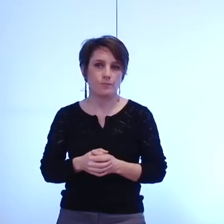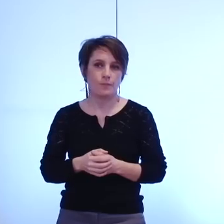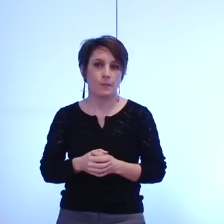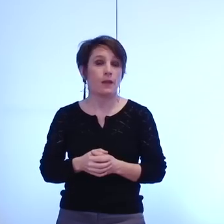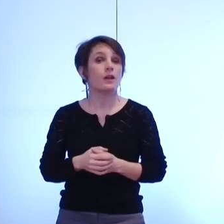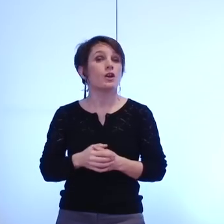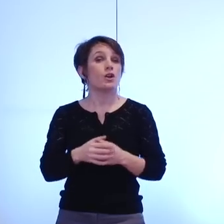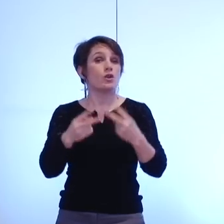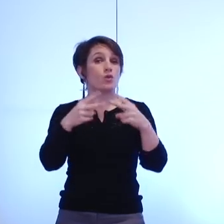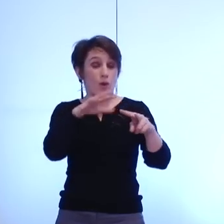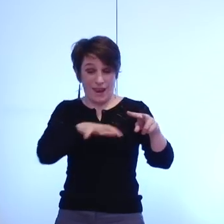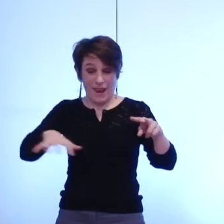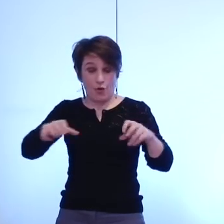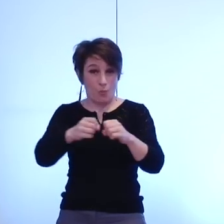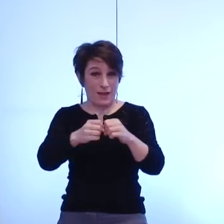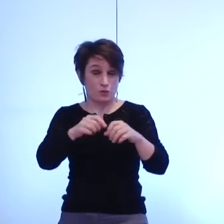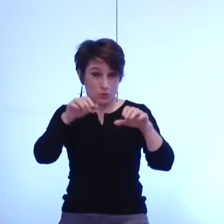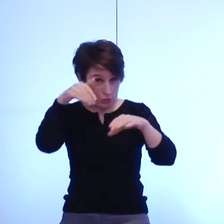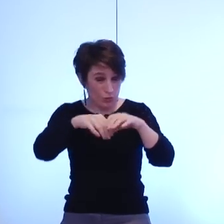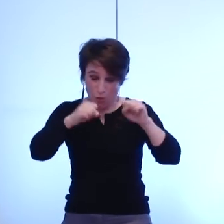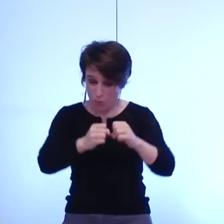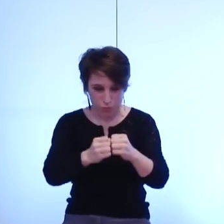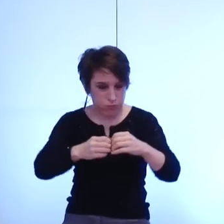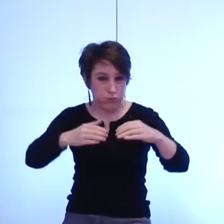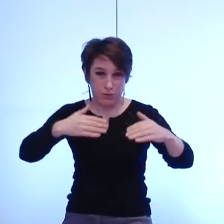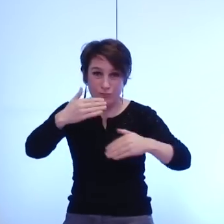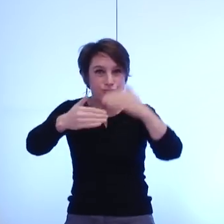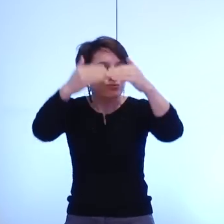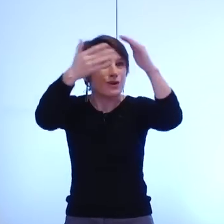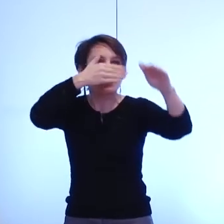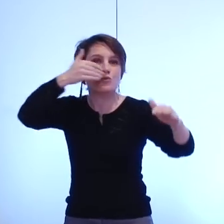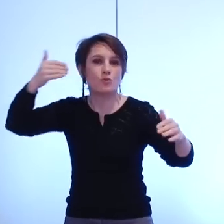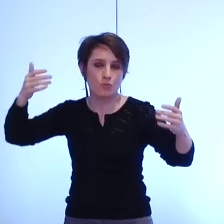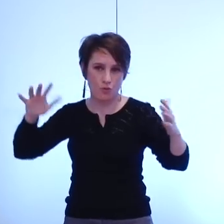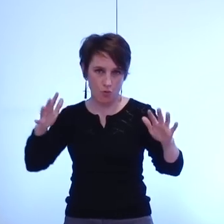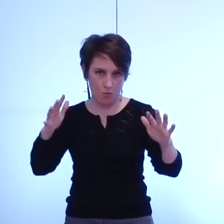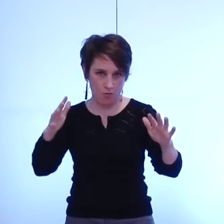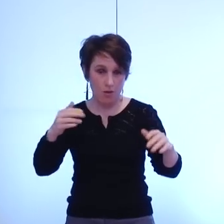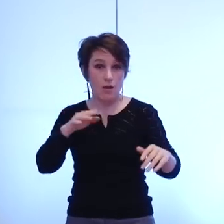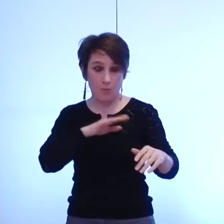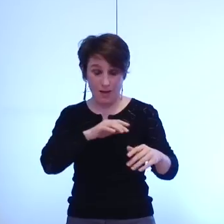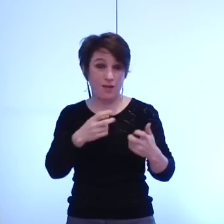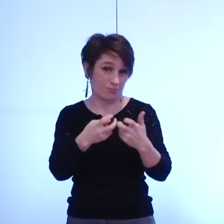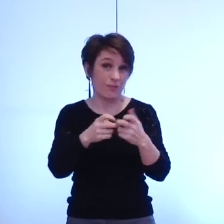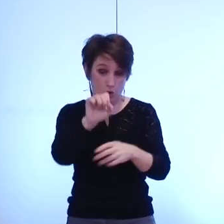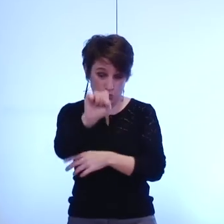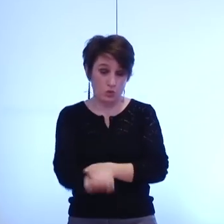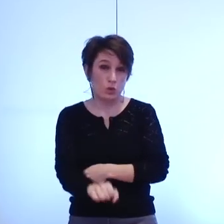de cette agglomération c'est notre capacité aussi à penser le développement du sud notamment